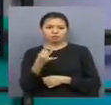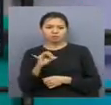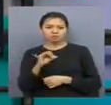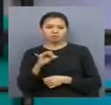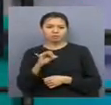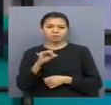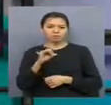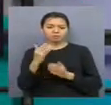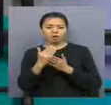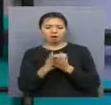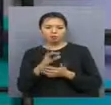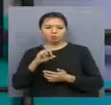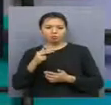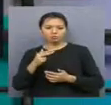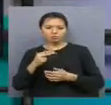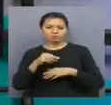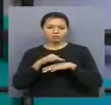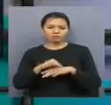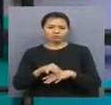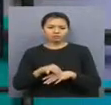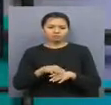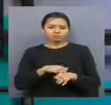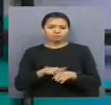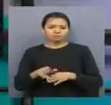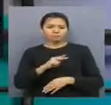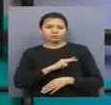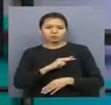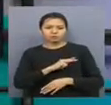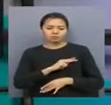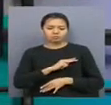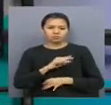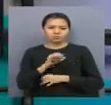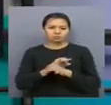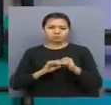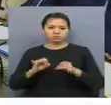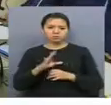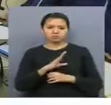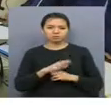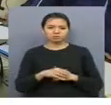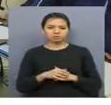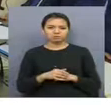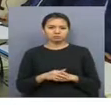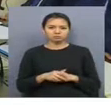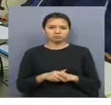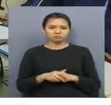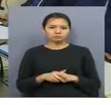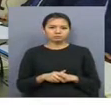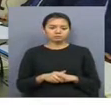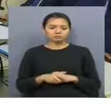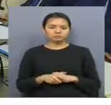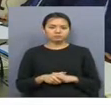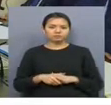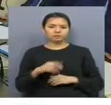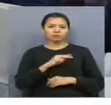Әліметтік бағдарламаларды әске асыру аясында атқарлып жатқан түң жұмыстар талқыға салында. Өңірден жұмыс пен